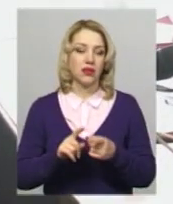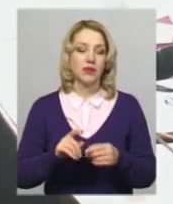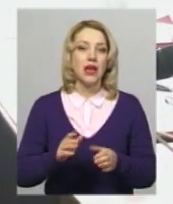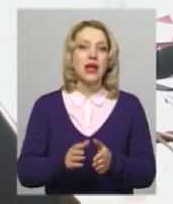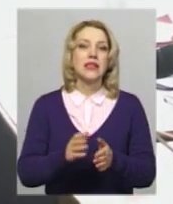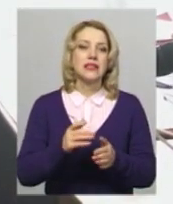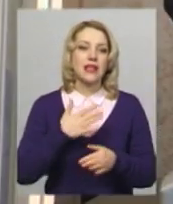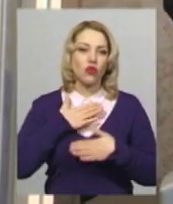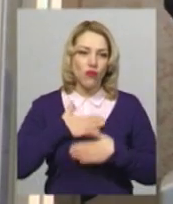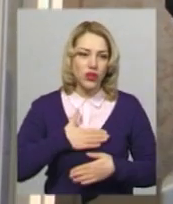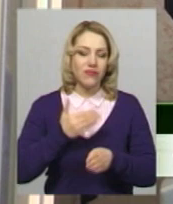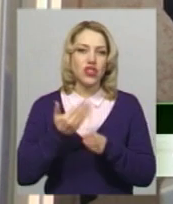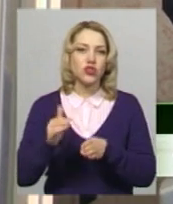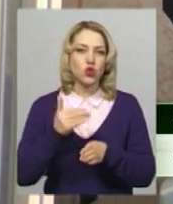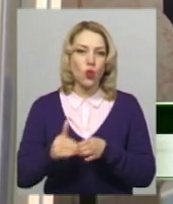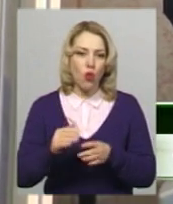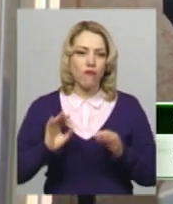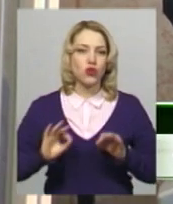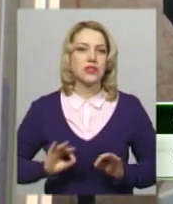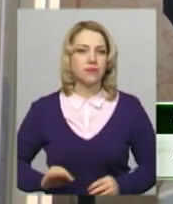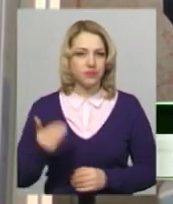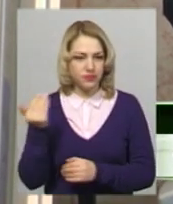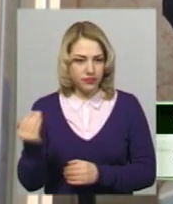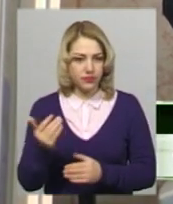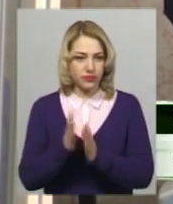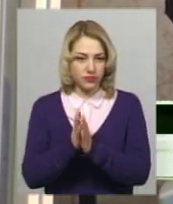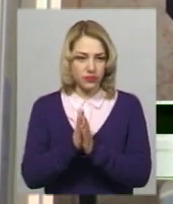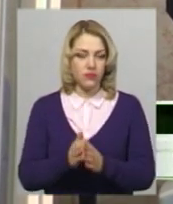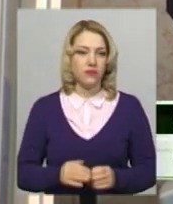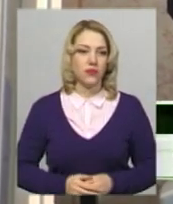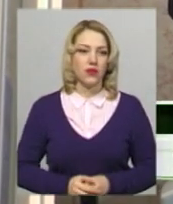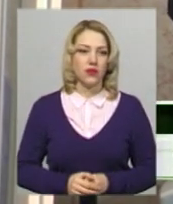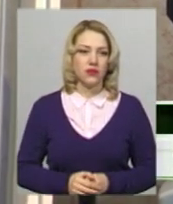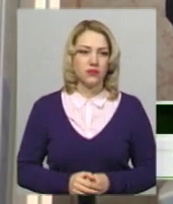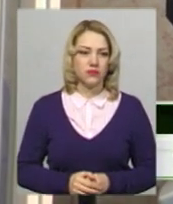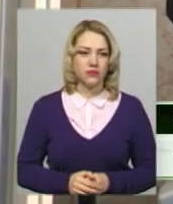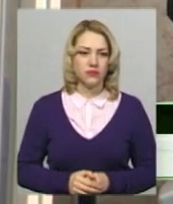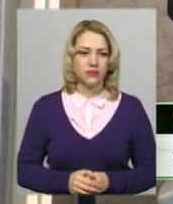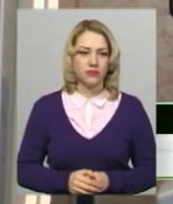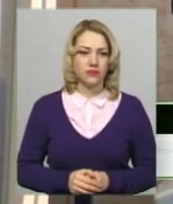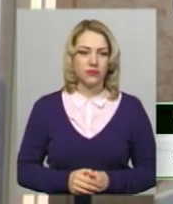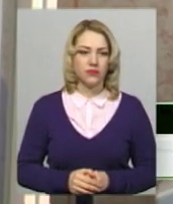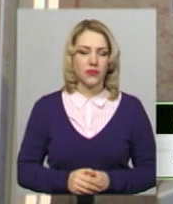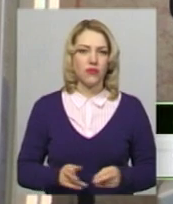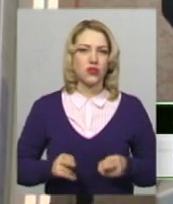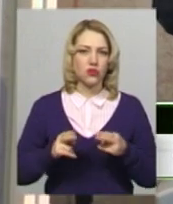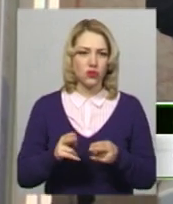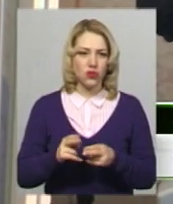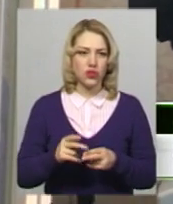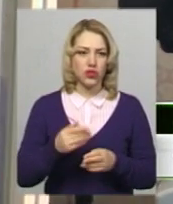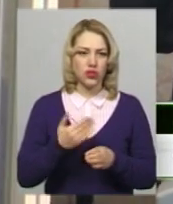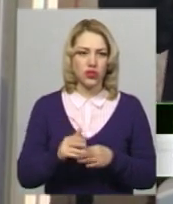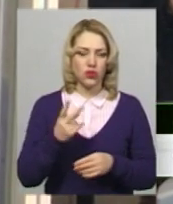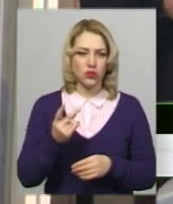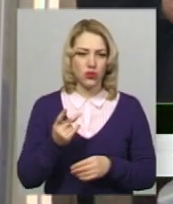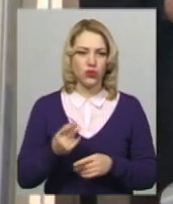задовільнив частково. Слідчий суддя постанули в опитання забудовігнити частково застосувати до підозрювання на вченню злочину передбаченого члену